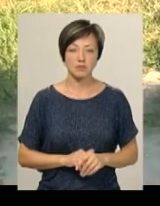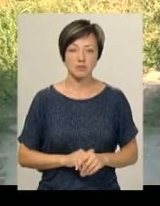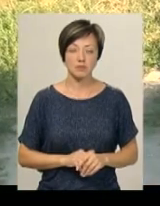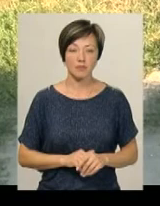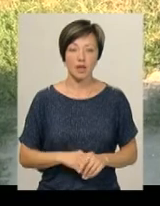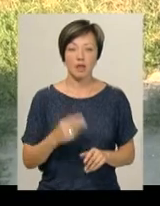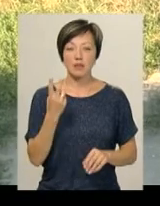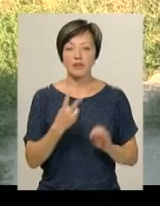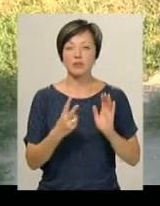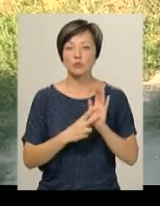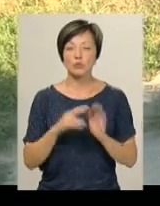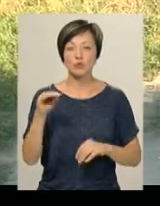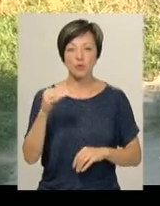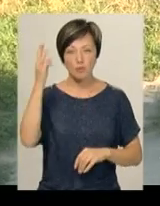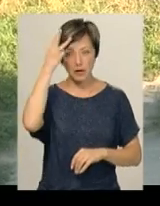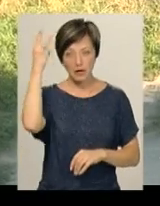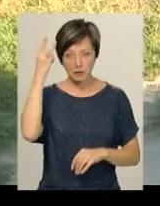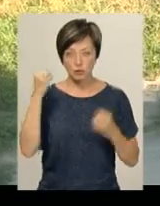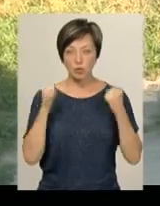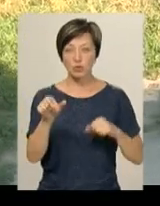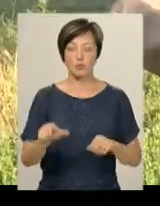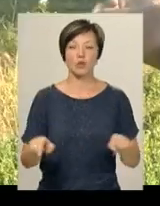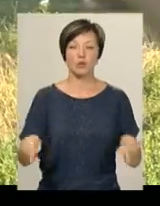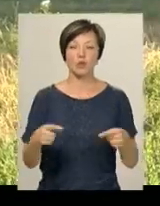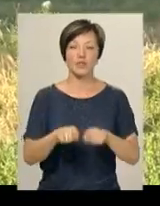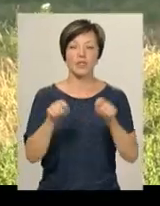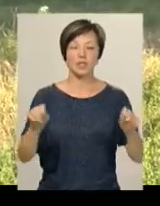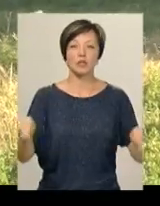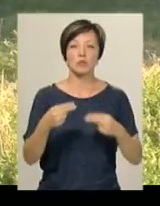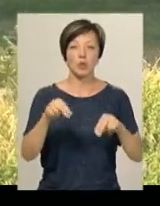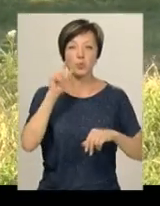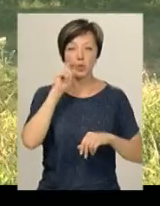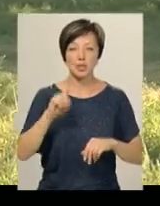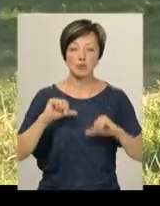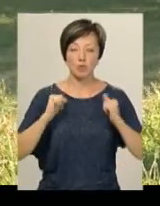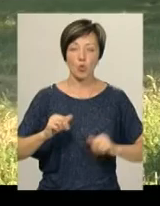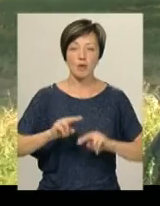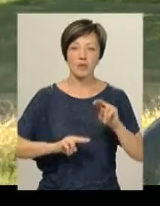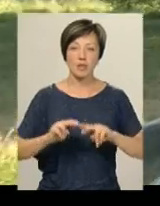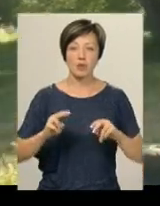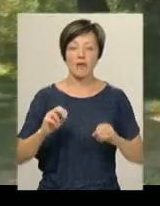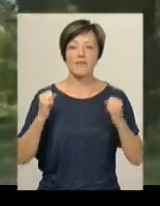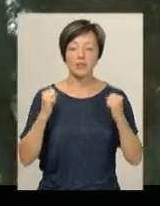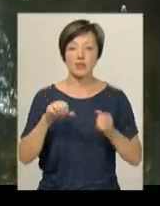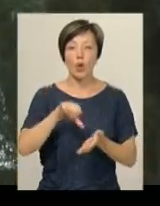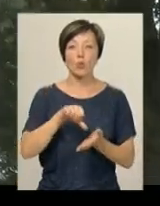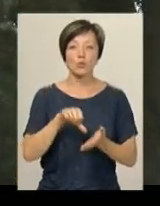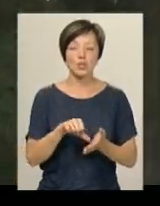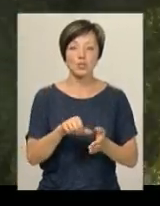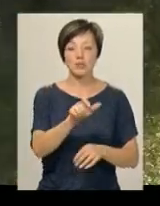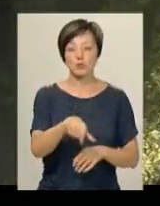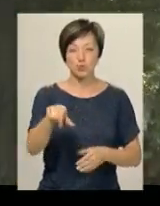27 жовтня в Хмельницькому Руслан Сідлецький організовує відкритий чемпіонат України з бодібілдингу та фітнесу за участю